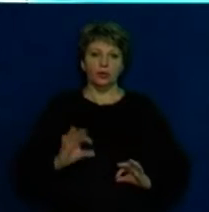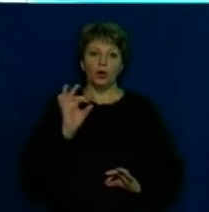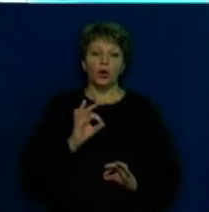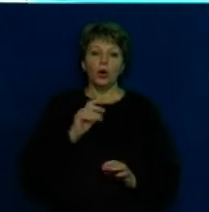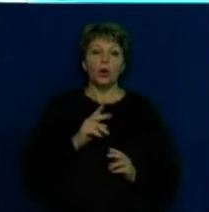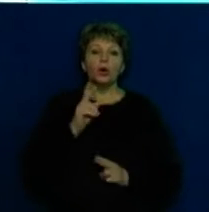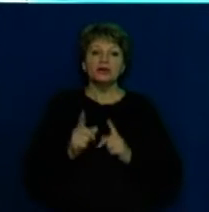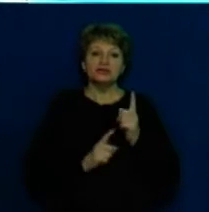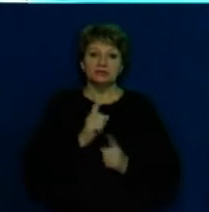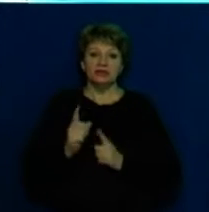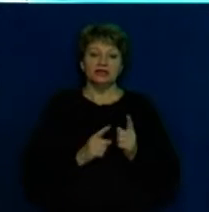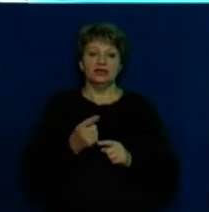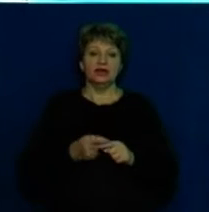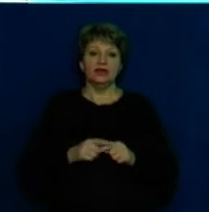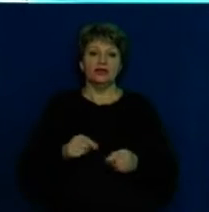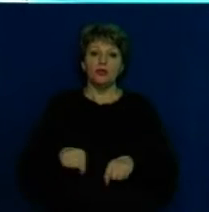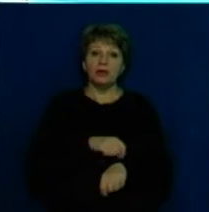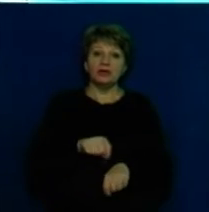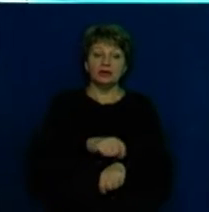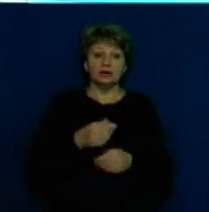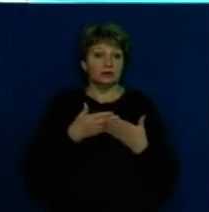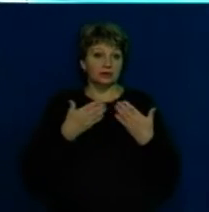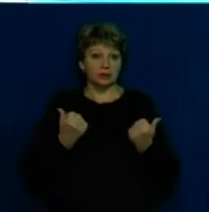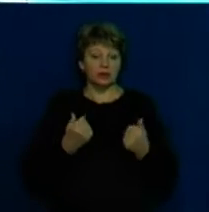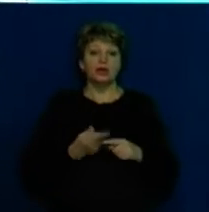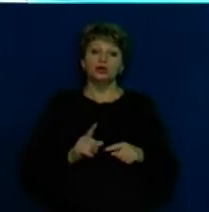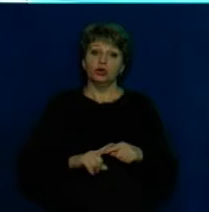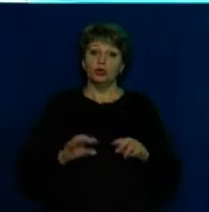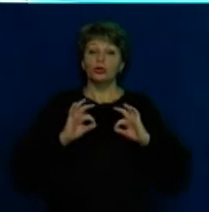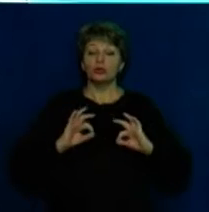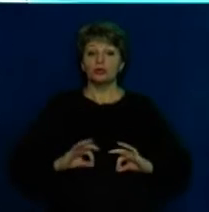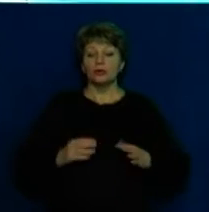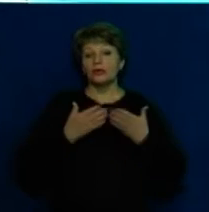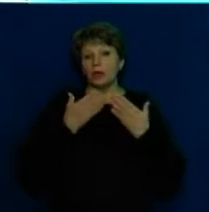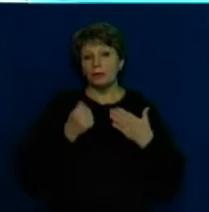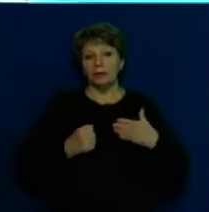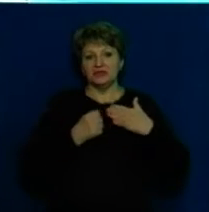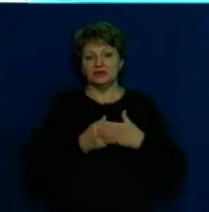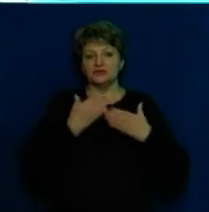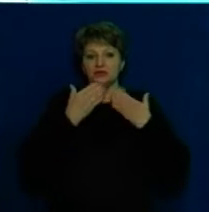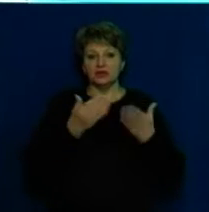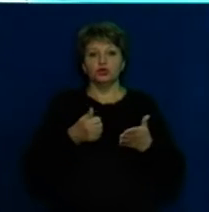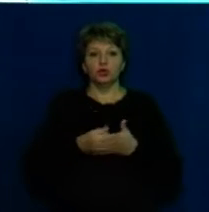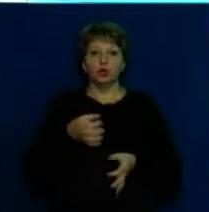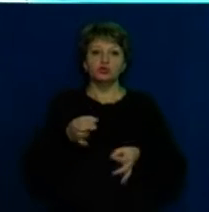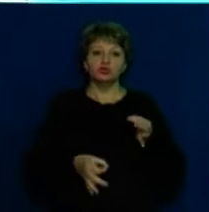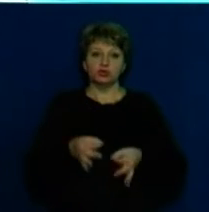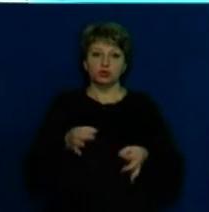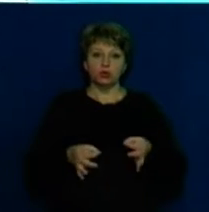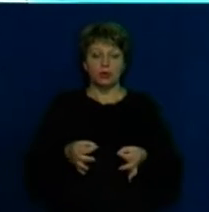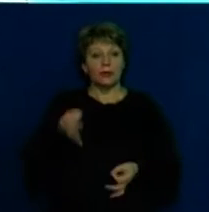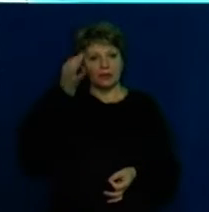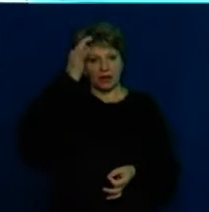підслідності у матеріалах впровадження відсутні. Тому прокуратура не має підстав звертатись до суду. Нагадаємо, судове